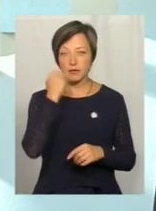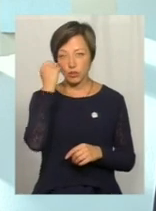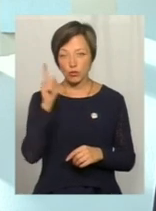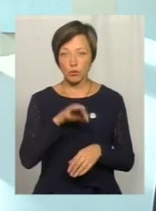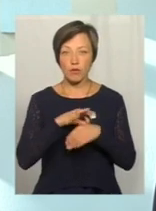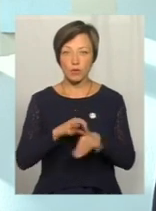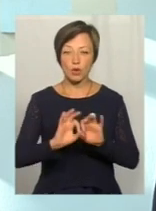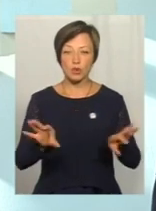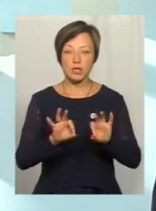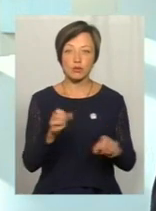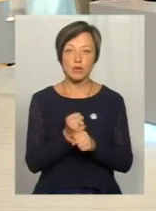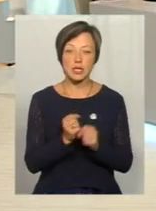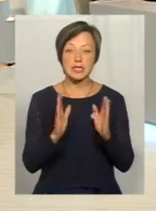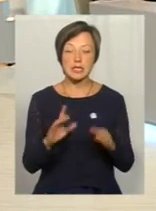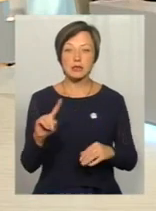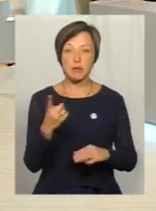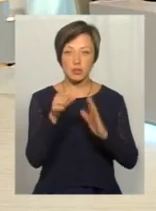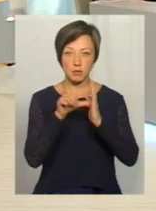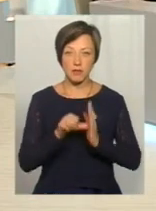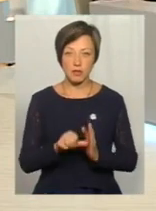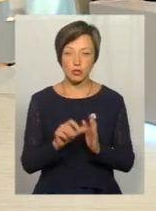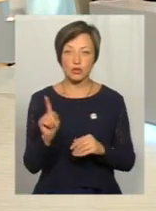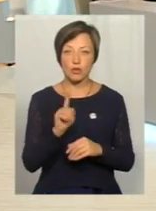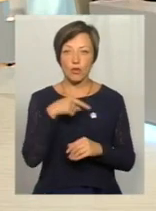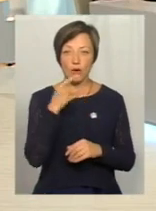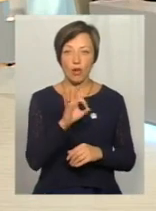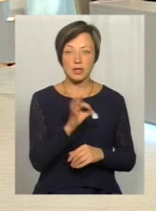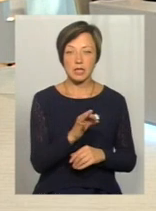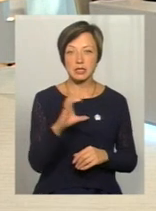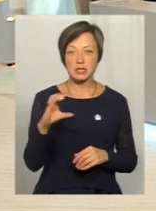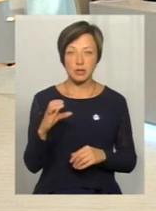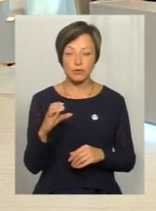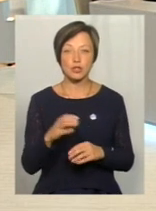що проводилась роз'яснена робота, тільки за перше півріччя, оце, що говорив Олександр Сергійович,